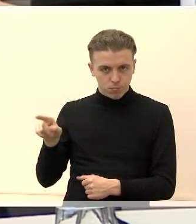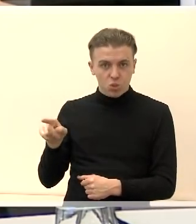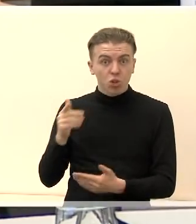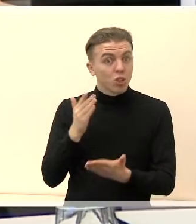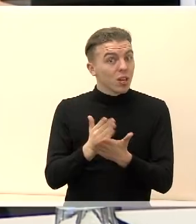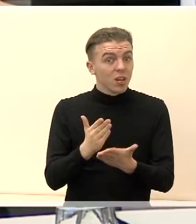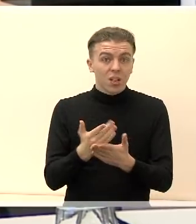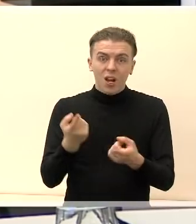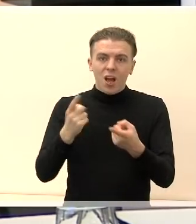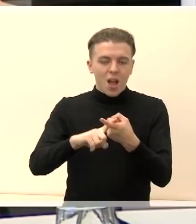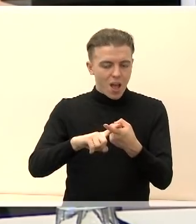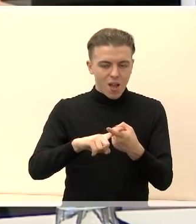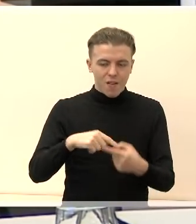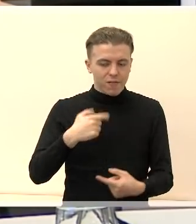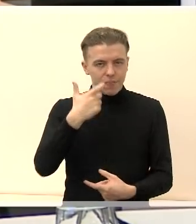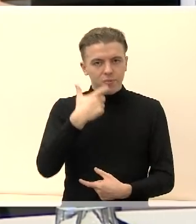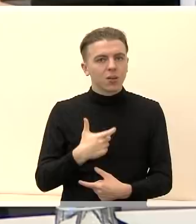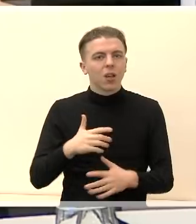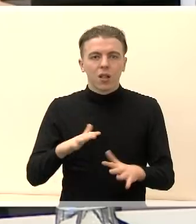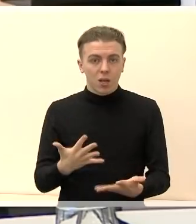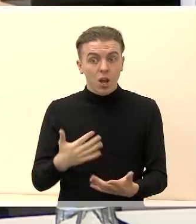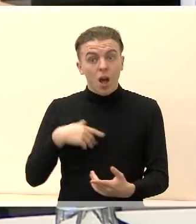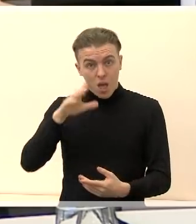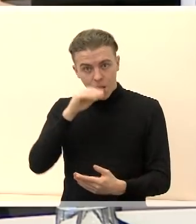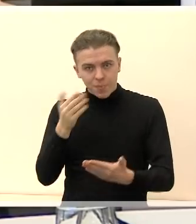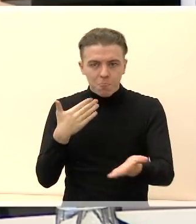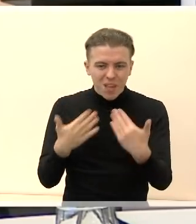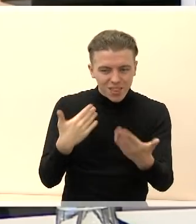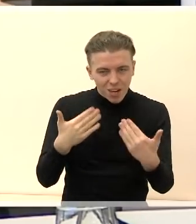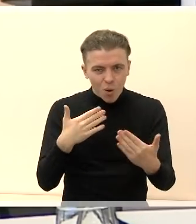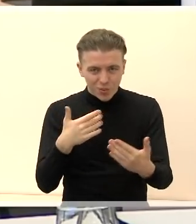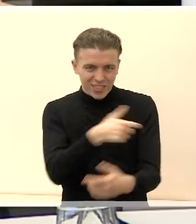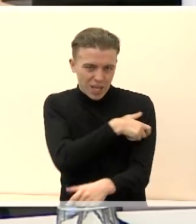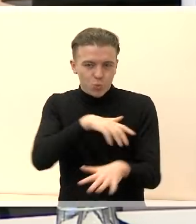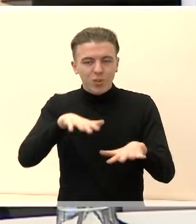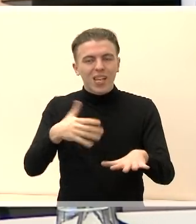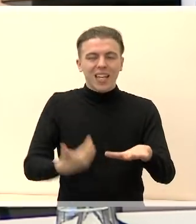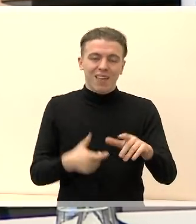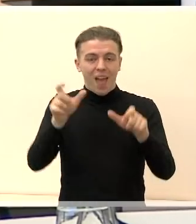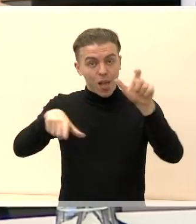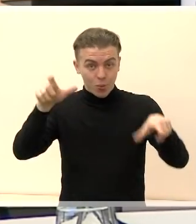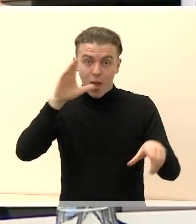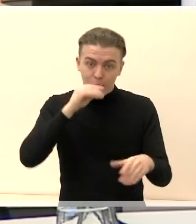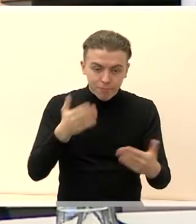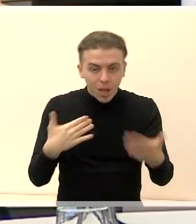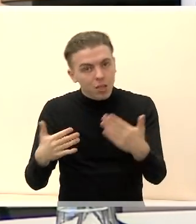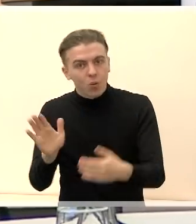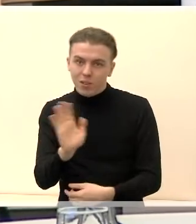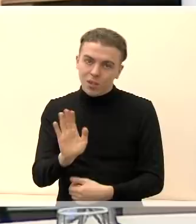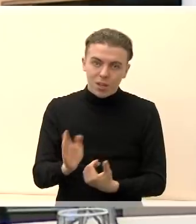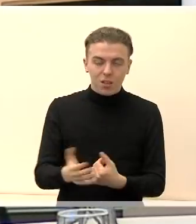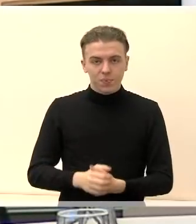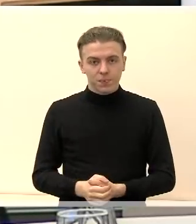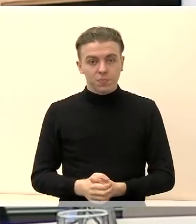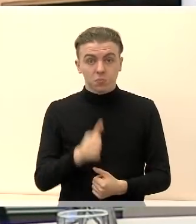asmenybės jūsų, kaip jūs sugebate bendrauti su savo seniūnėje esančiais gyventojais. Mes turim, pavyzdžių,